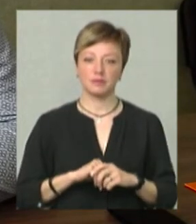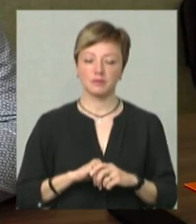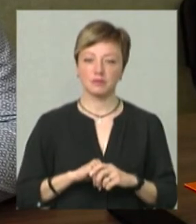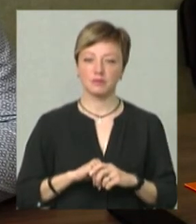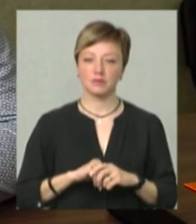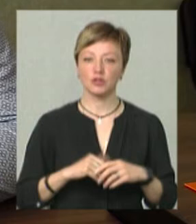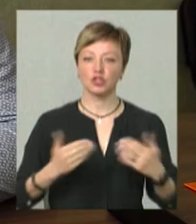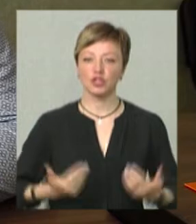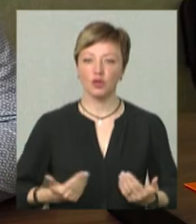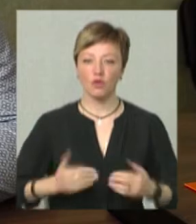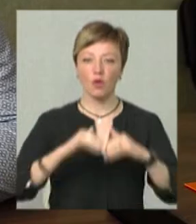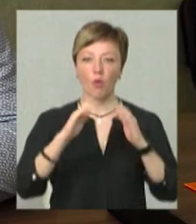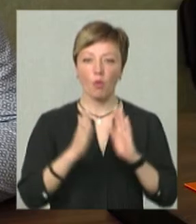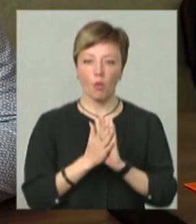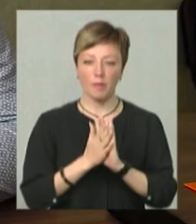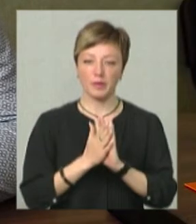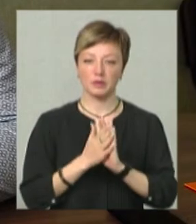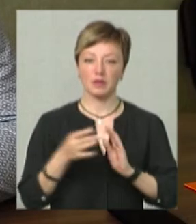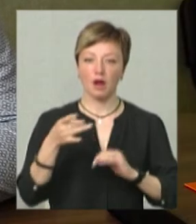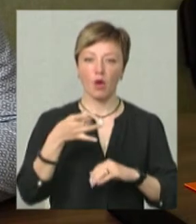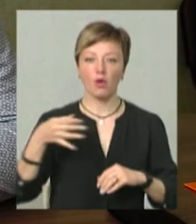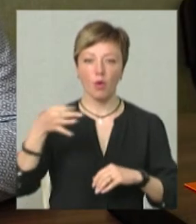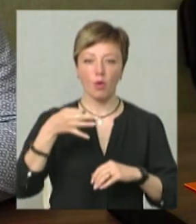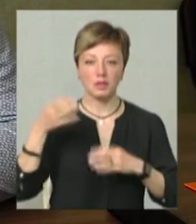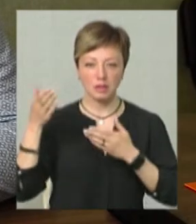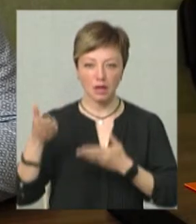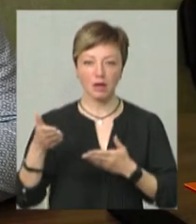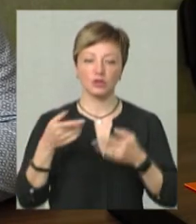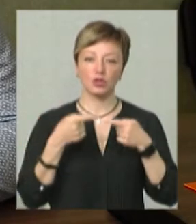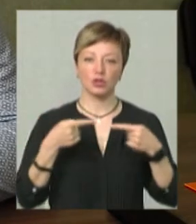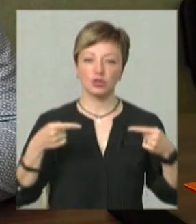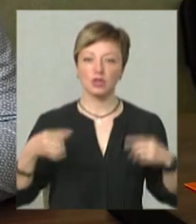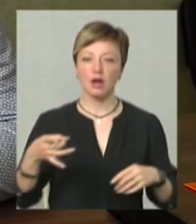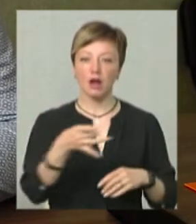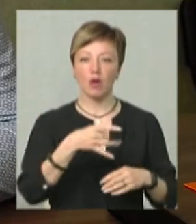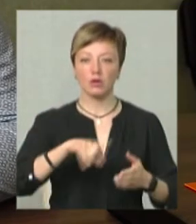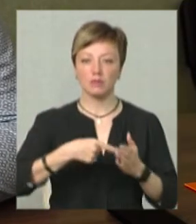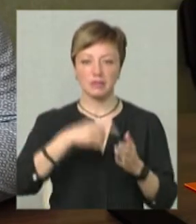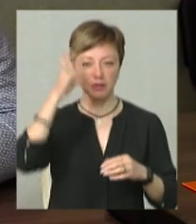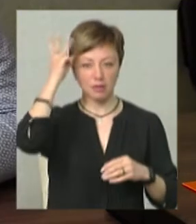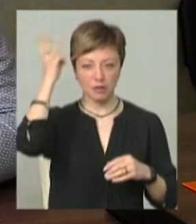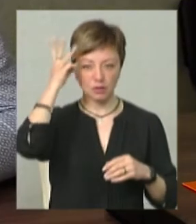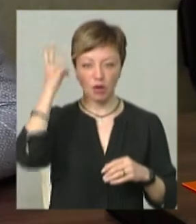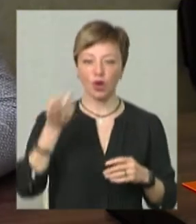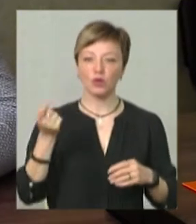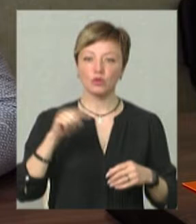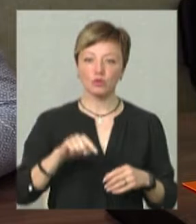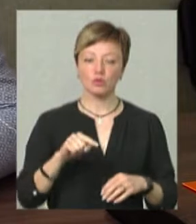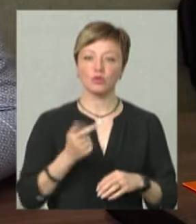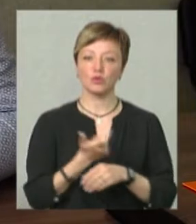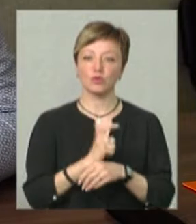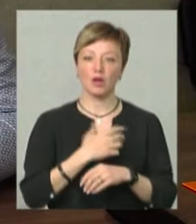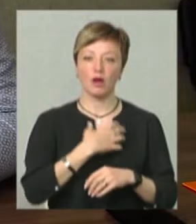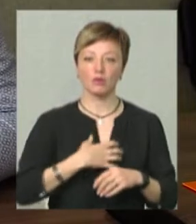житлові комплекси в районі Озерної та інших районах міста Хмельницького. Тому досить